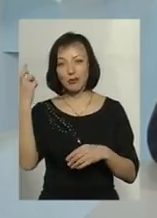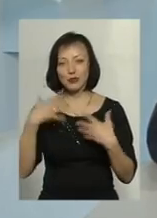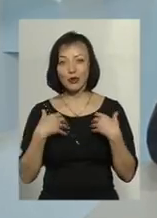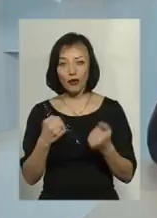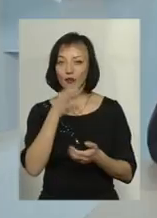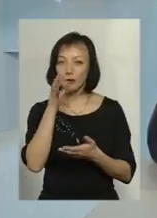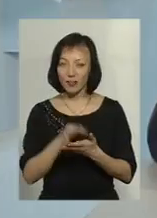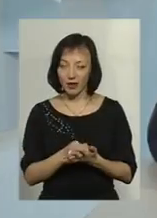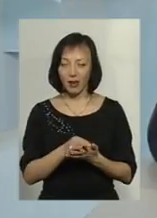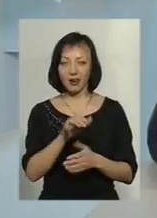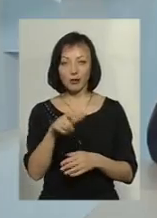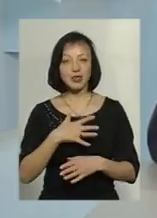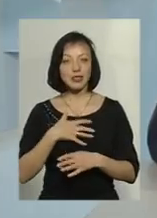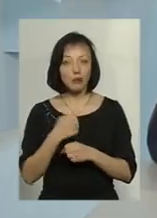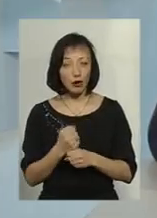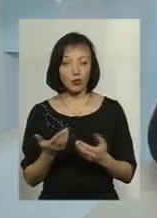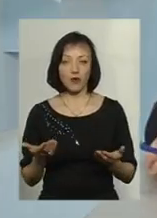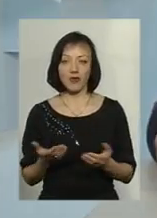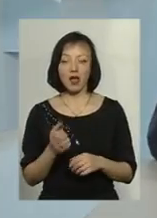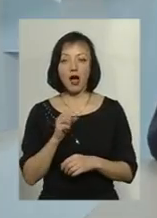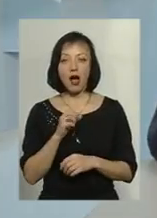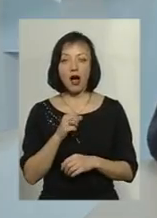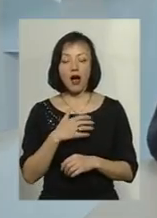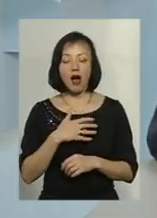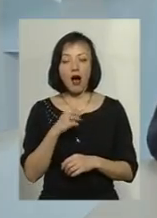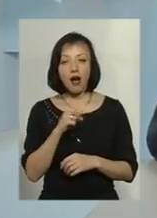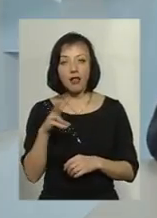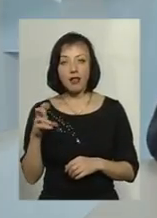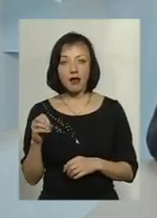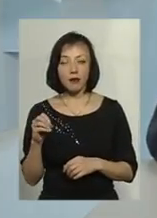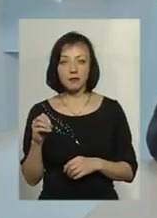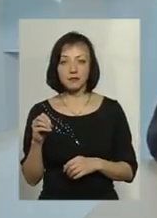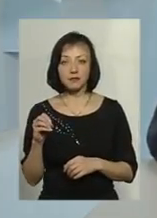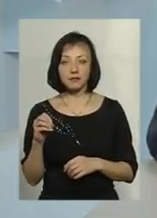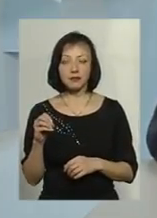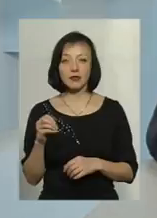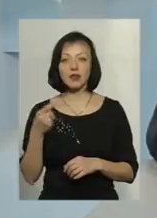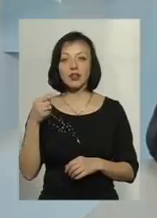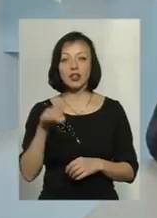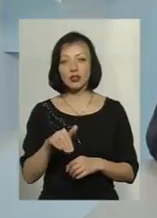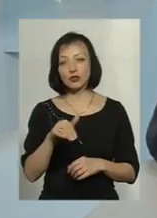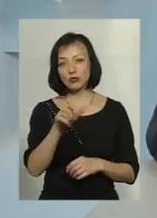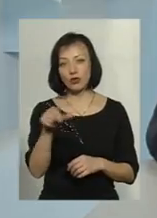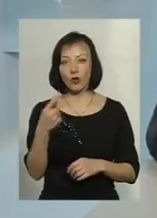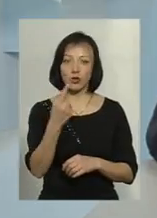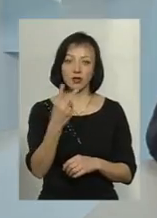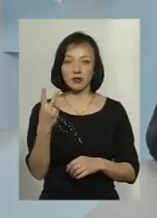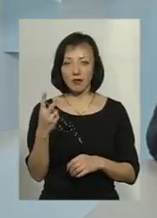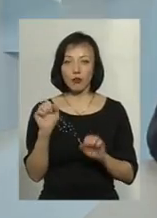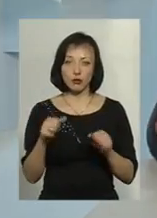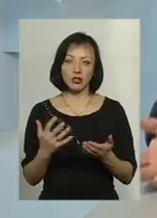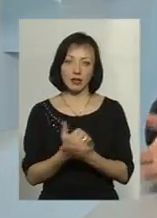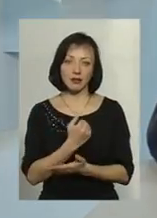люди відповідальні і дисципліновані. Але, як би сказати, на тисячу чоловік десь один-два там може і